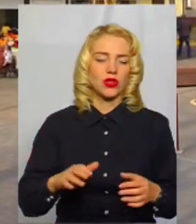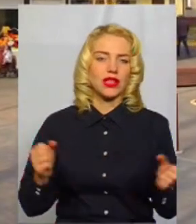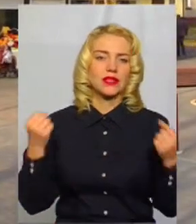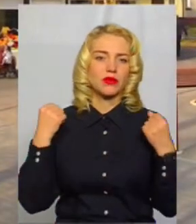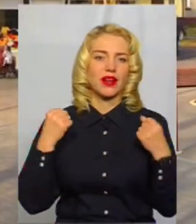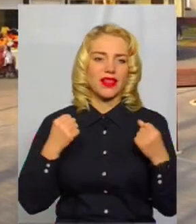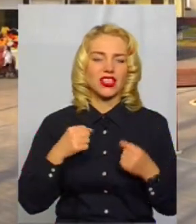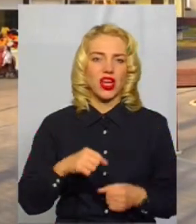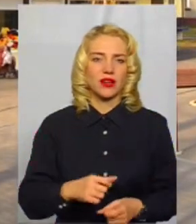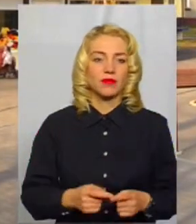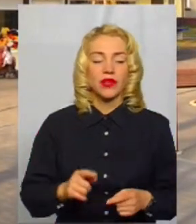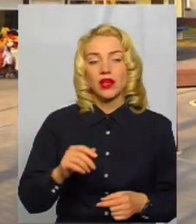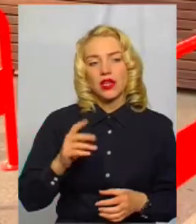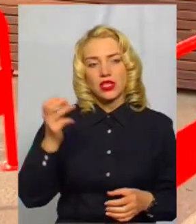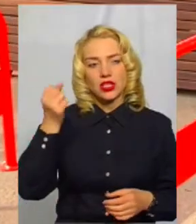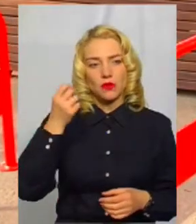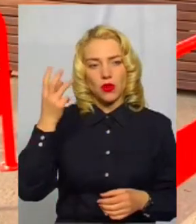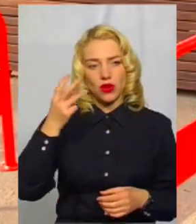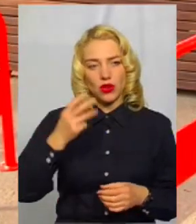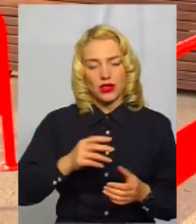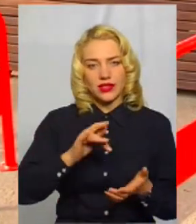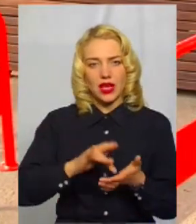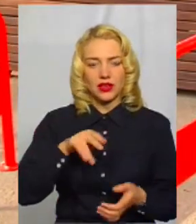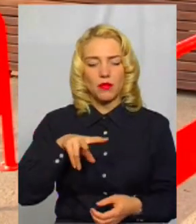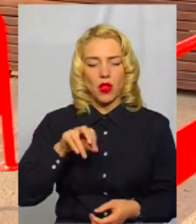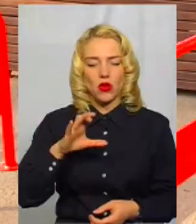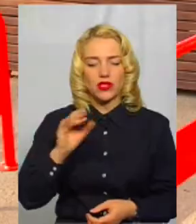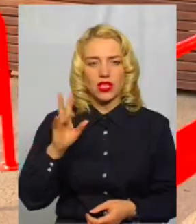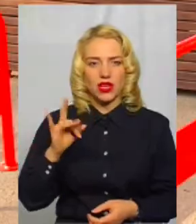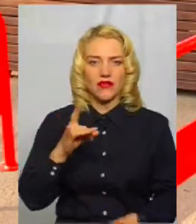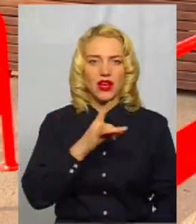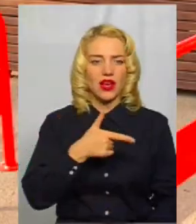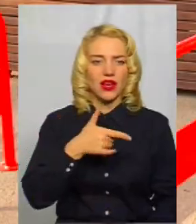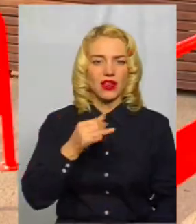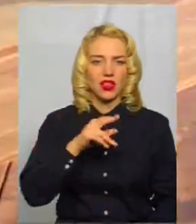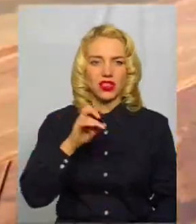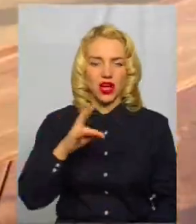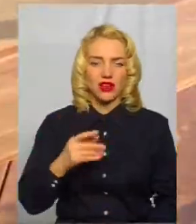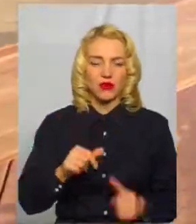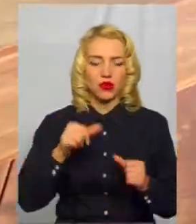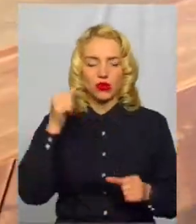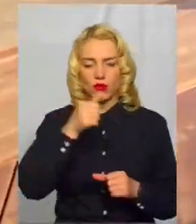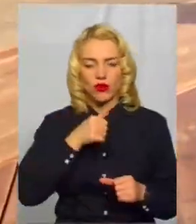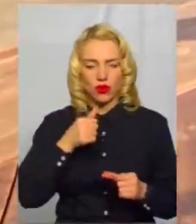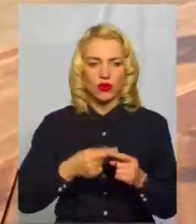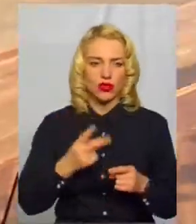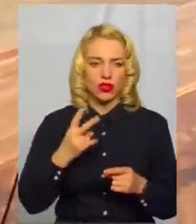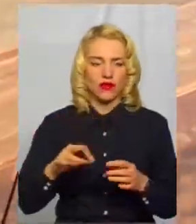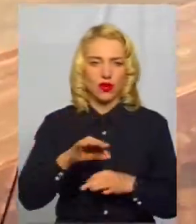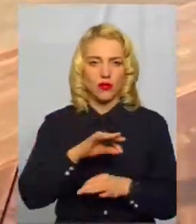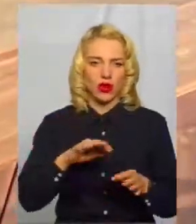-культурний центр «Плоскирів», що в мікрорайоні Гречани обласного центру, минулого року реалізував за кошти бюджету участі два проєкти,